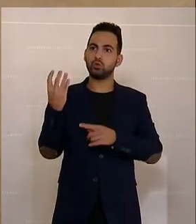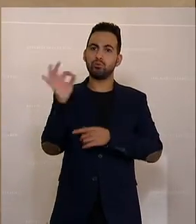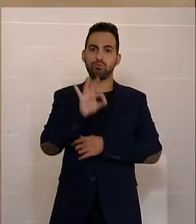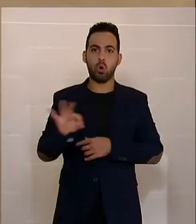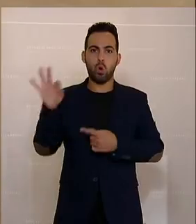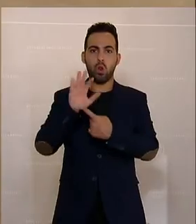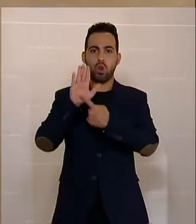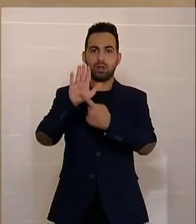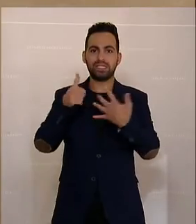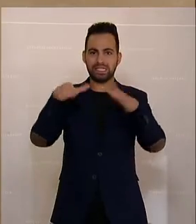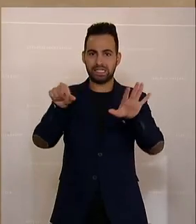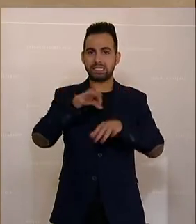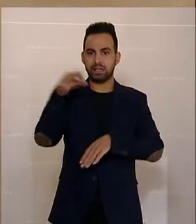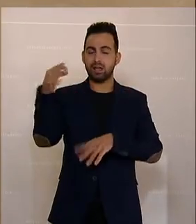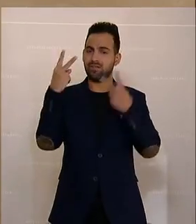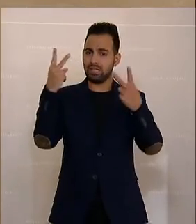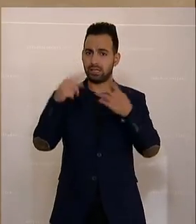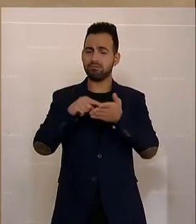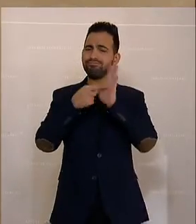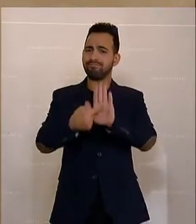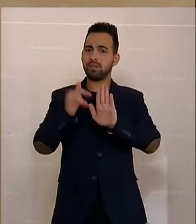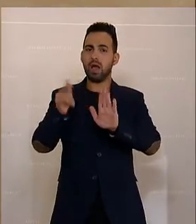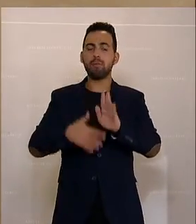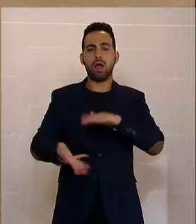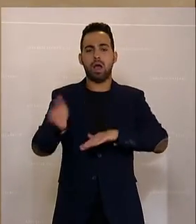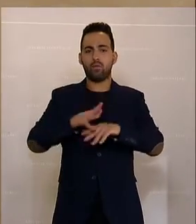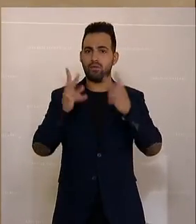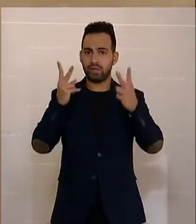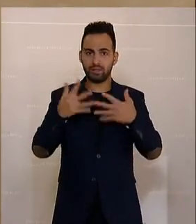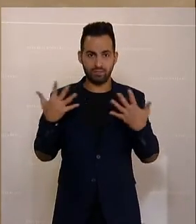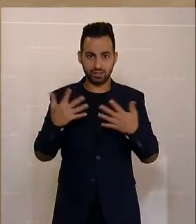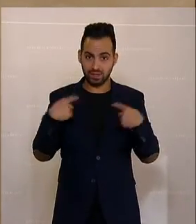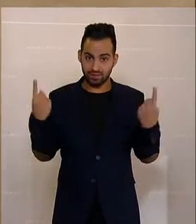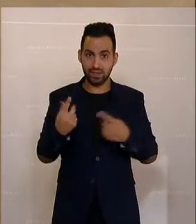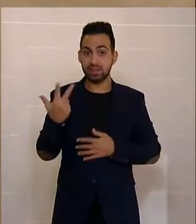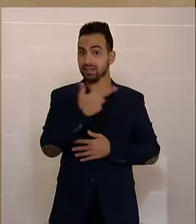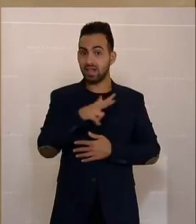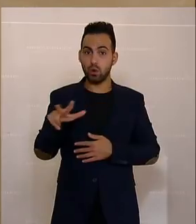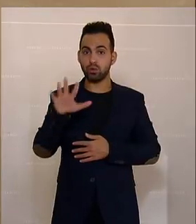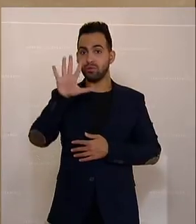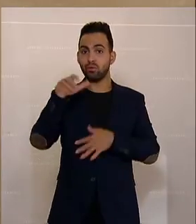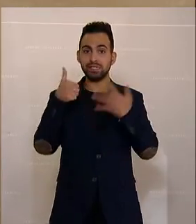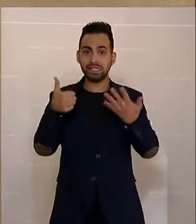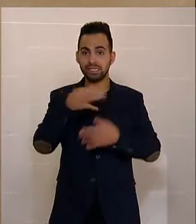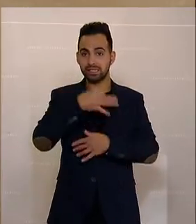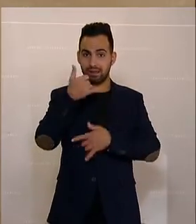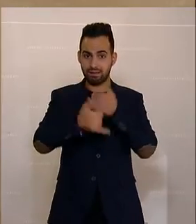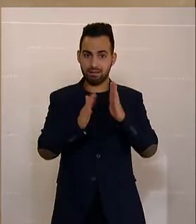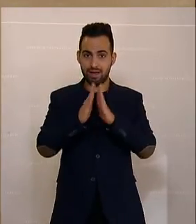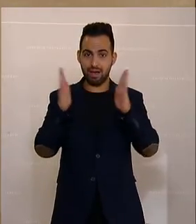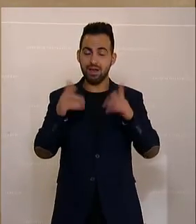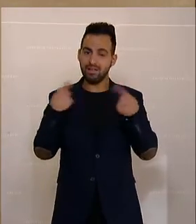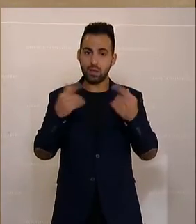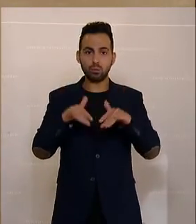wichtig ist. Aber dass es noch wichtiger ist, dass wir an allen 365 Tagen im Jahr etwas gegen die